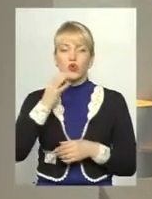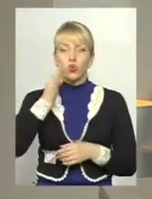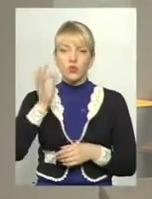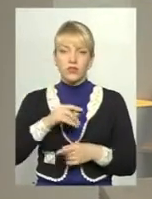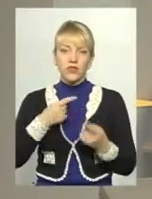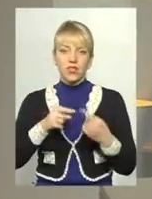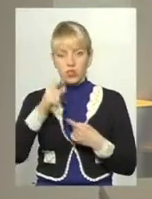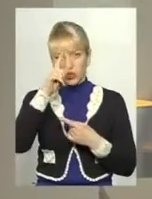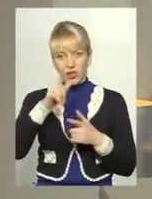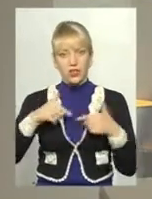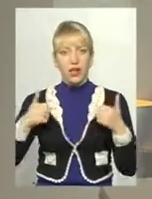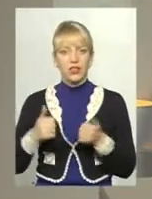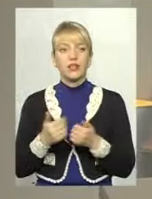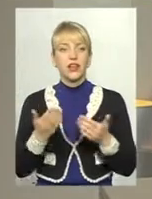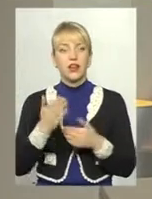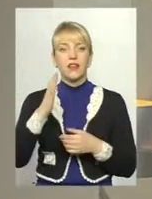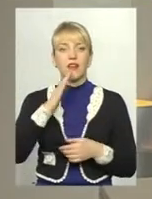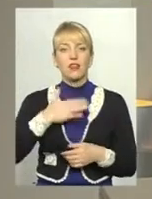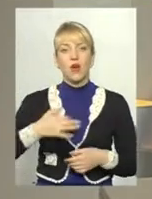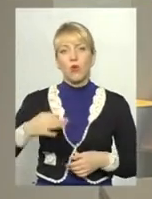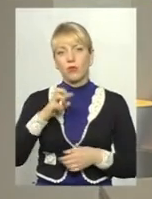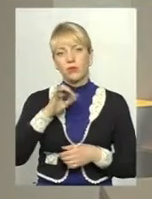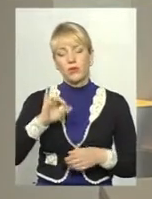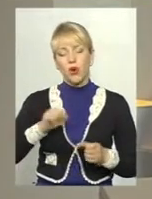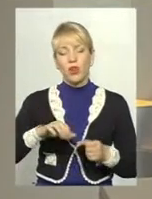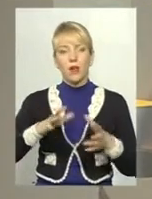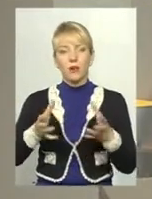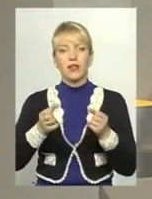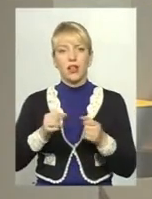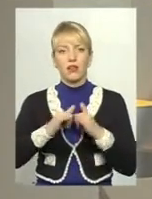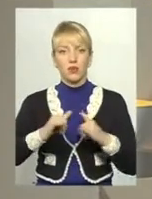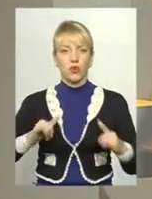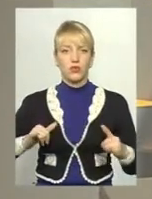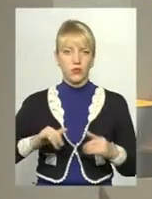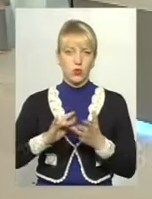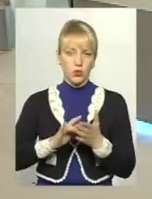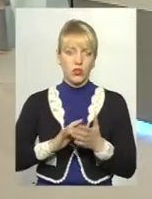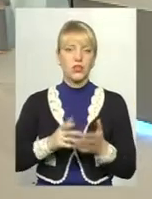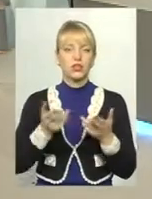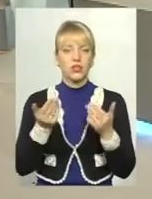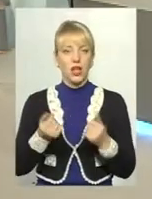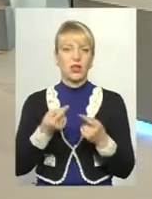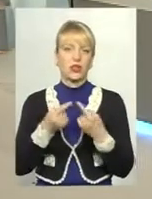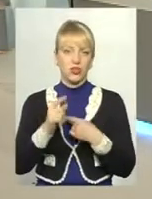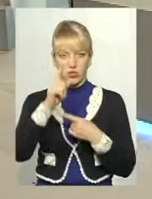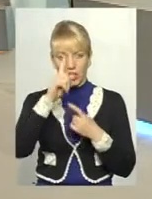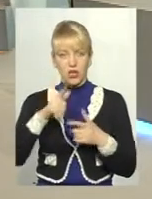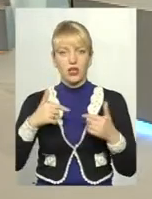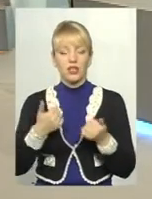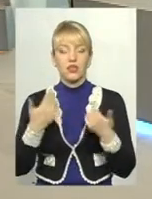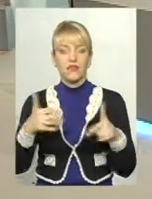інших країн, які наша область могла би прийняти саме у розвитку туризму? Так, інші країни, вони вже тут,